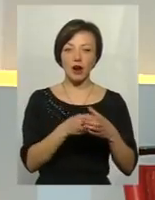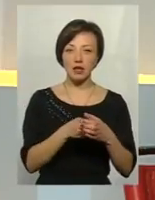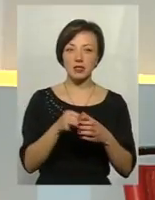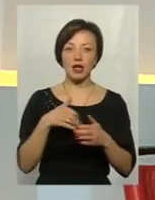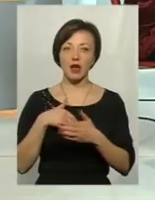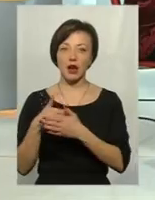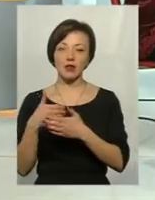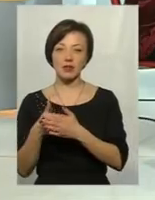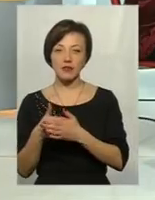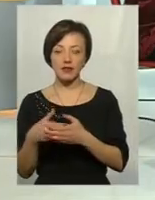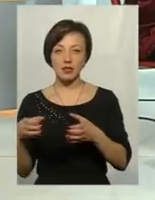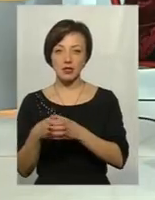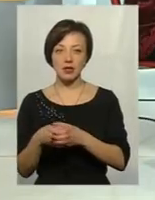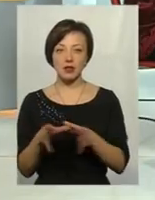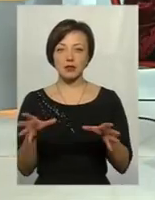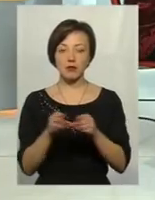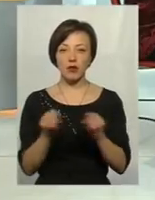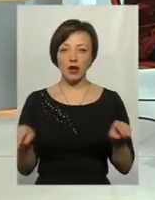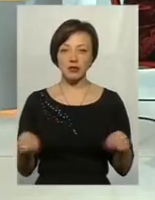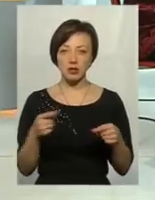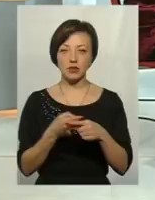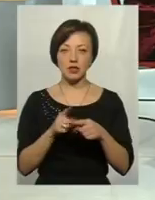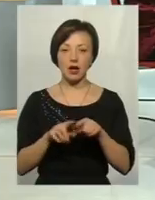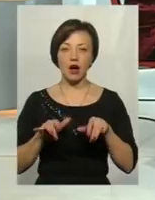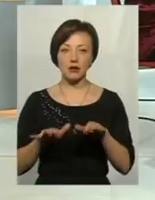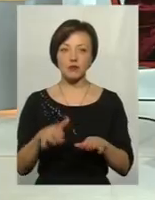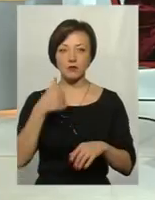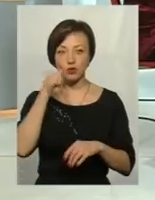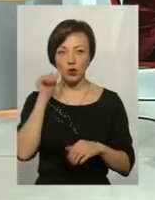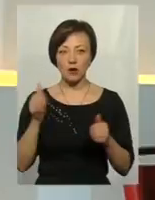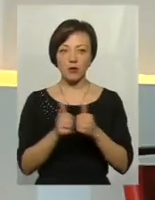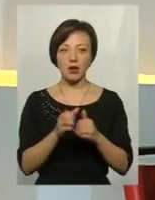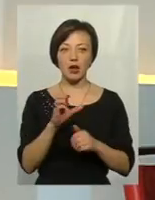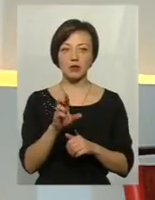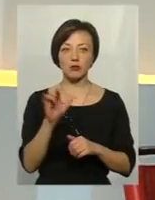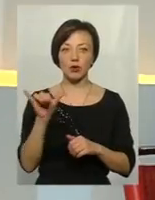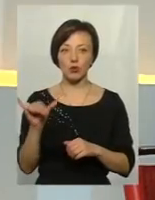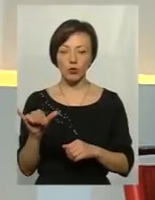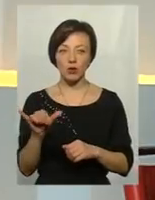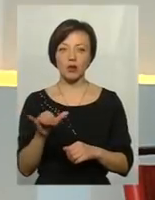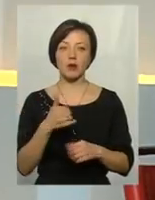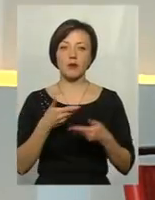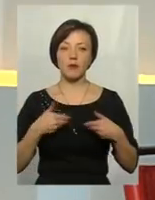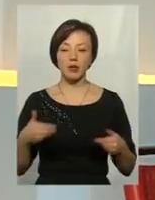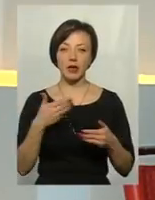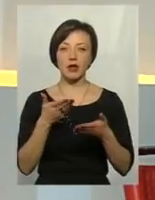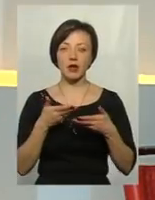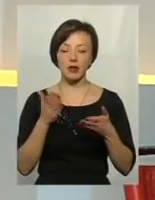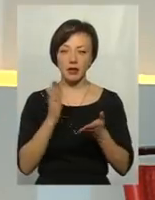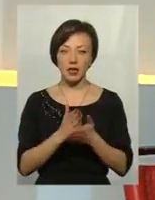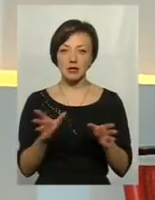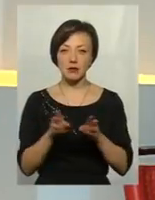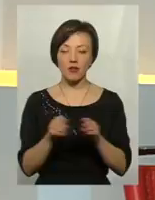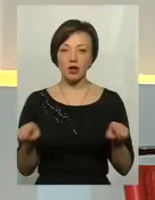громадськість. Тому що ми є співорганізаторами цієї акції, яка відбулася вчора біля СБУ. Співорганізаторами акцій, які